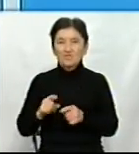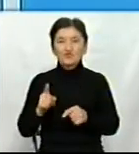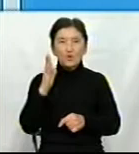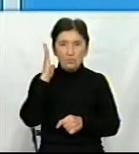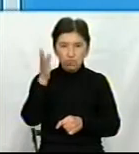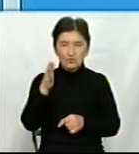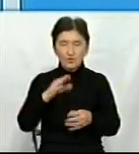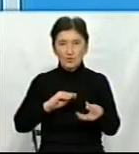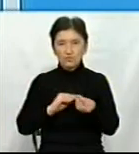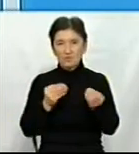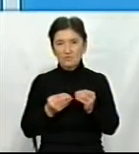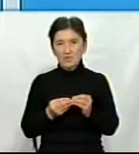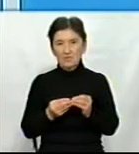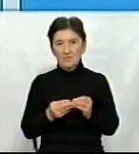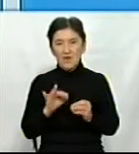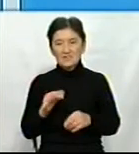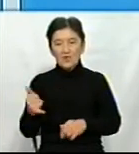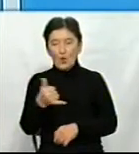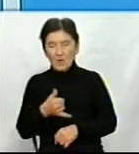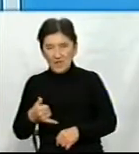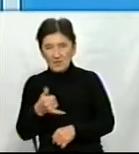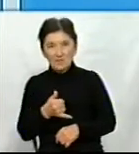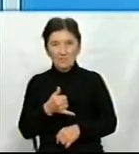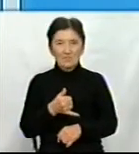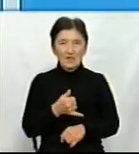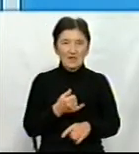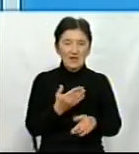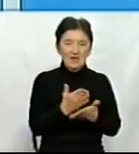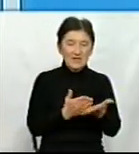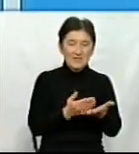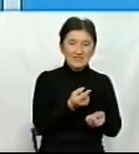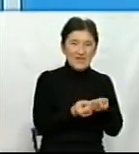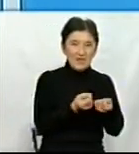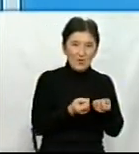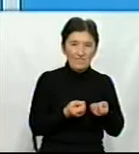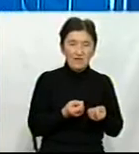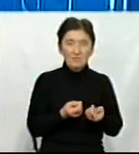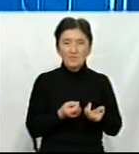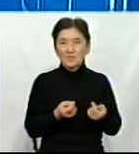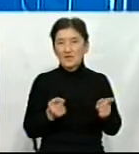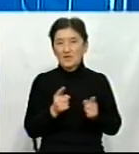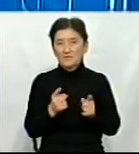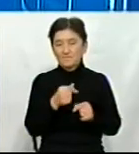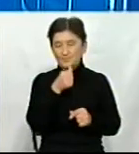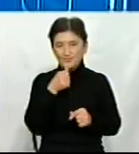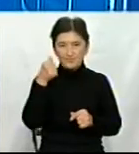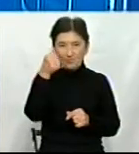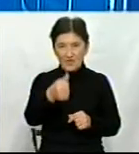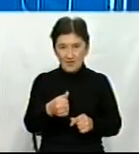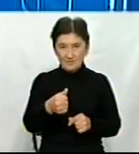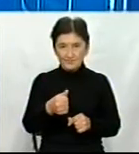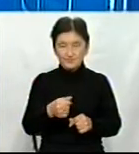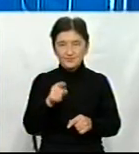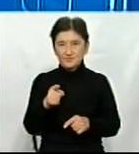проблеми з зерновими, те, що будуть проблеми з алійними. Якщо порівняти, скажімо, рожані соняшника минулого року і цього року, то це